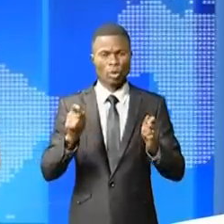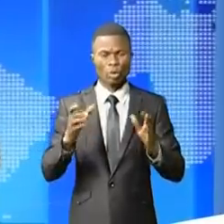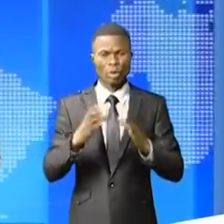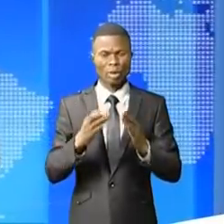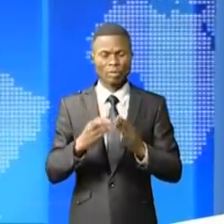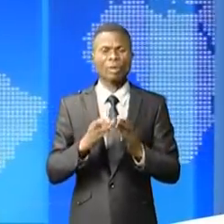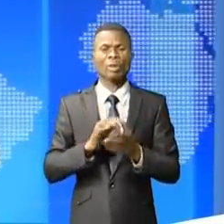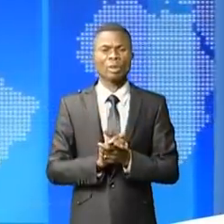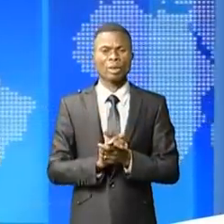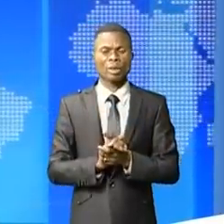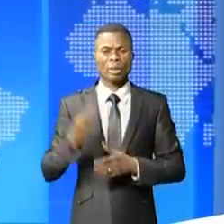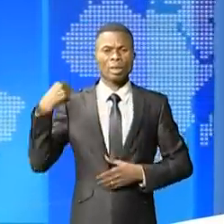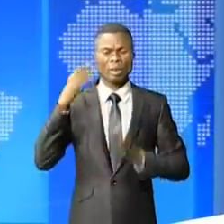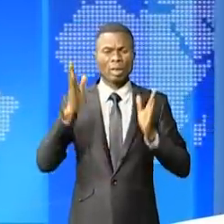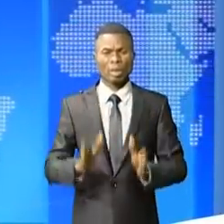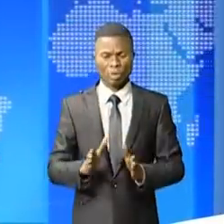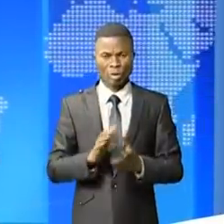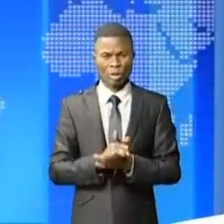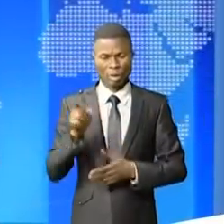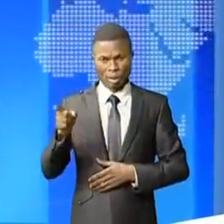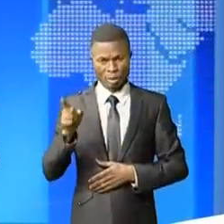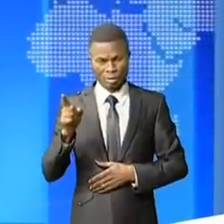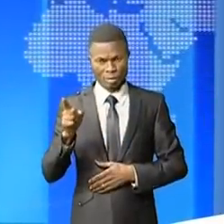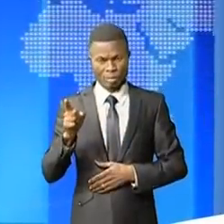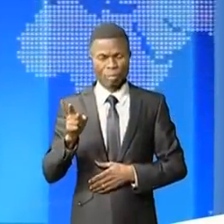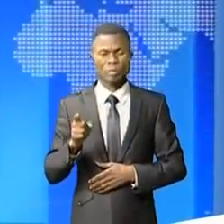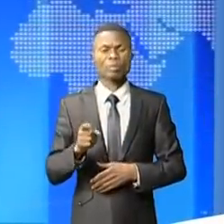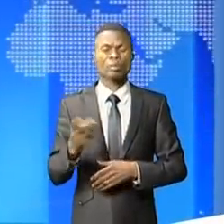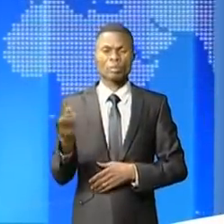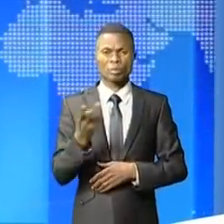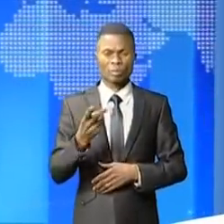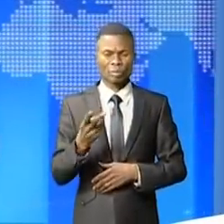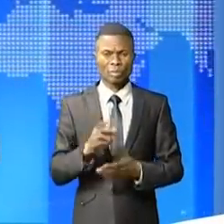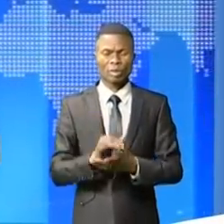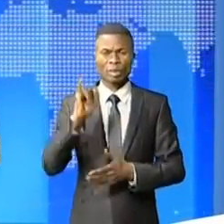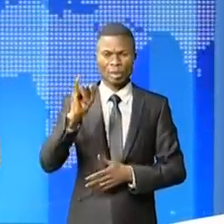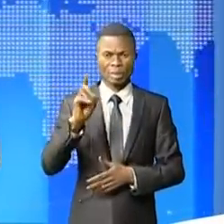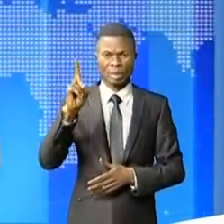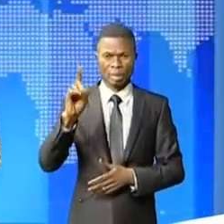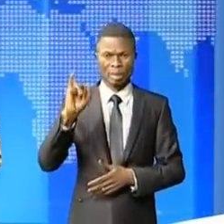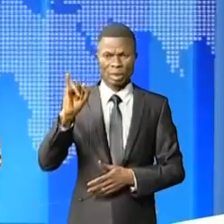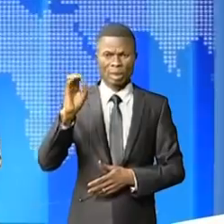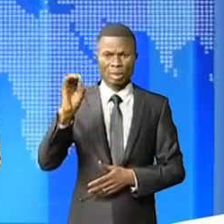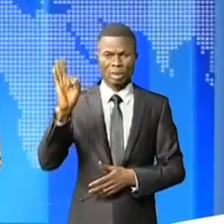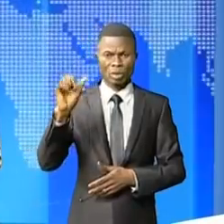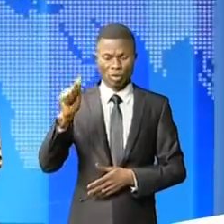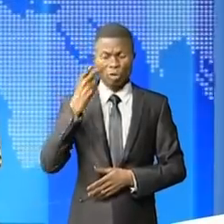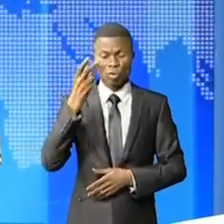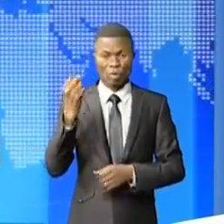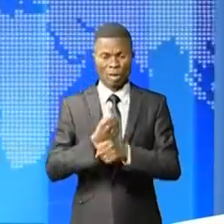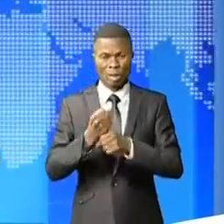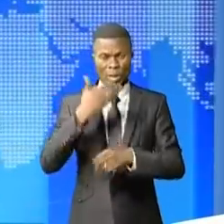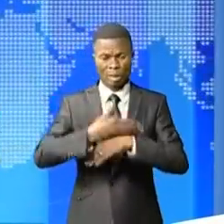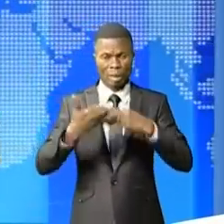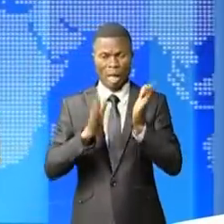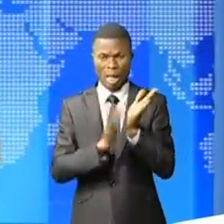ce journal. Le gouverneur Willy Itchundala est en tournée à Idiofa pour inspecter le travail de construction